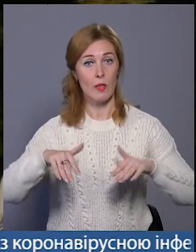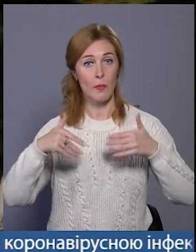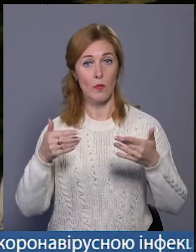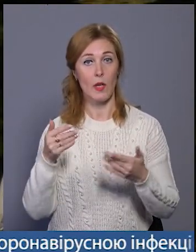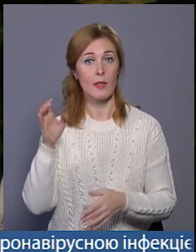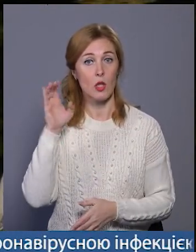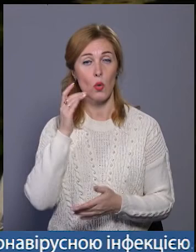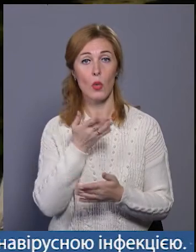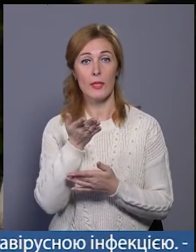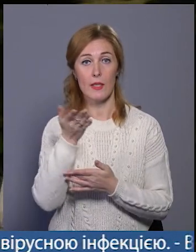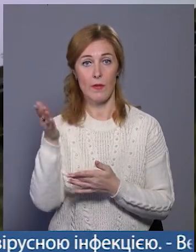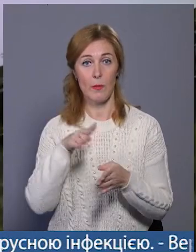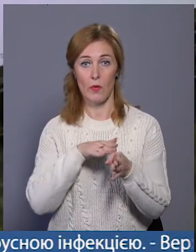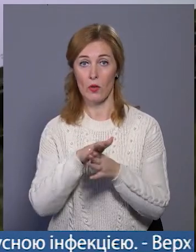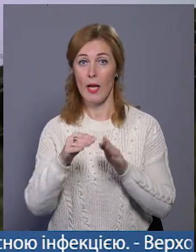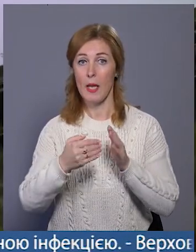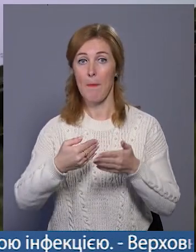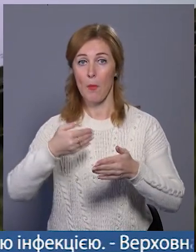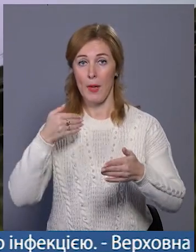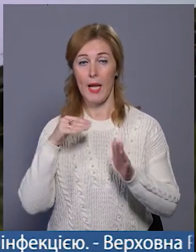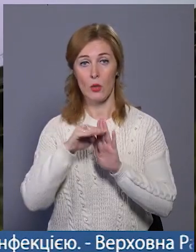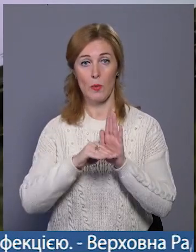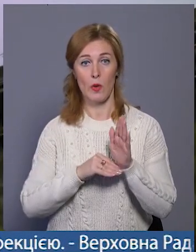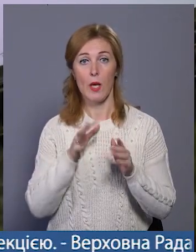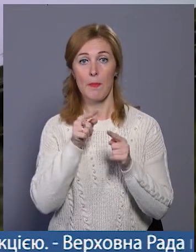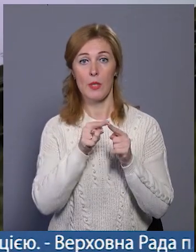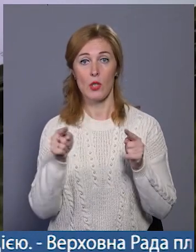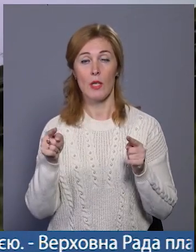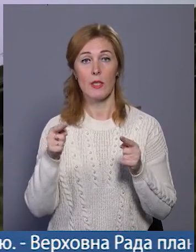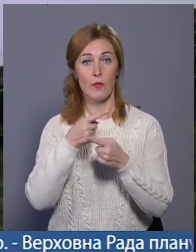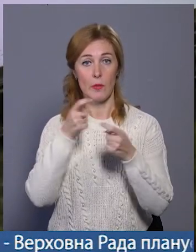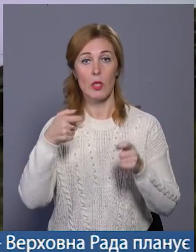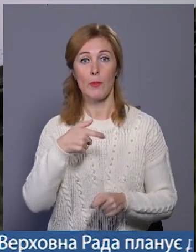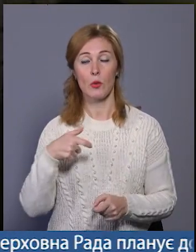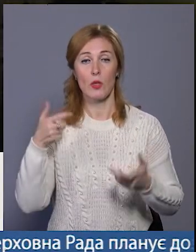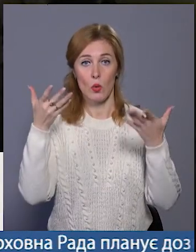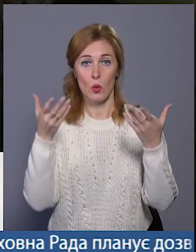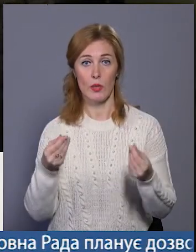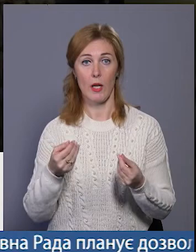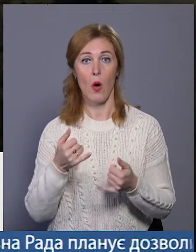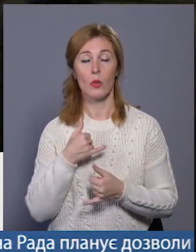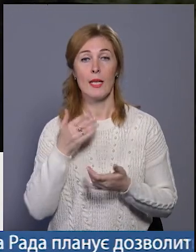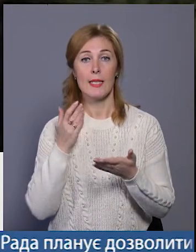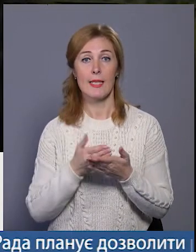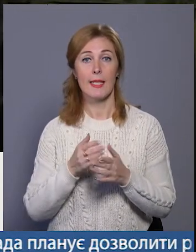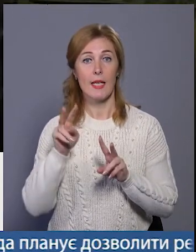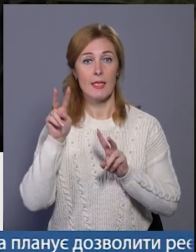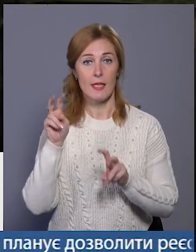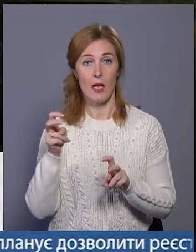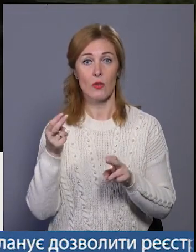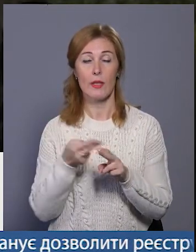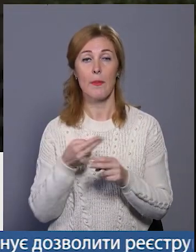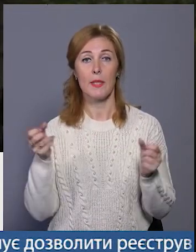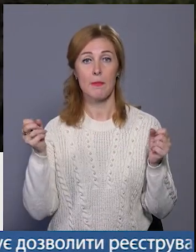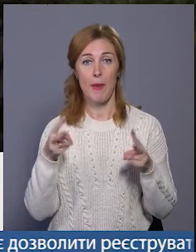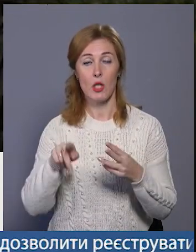звіт про виконання попередньої програми під час інформаційного депутатського дня. Дійсно, ми маємо статус найбезпечнішого міста вже останні роки.